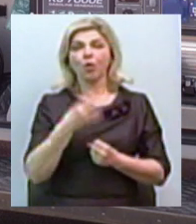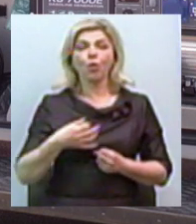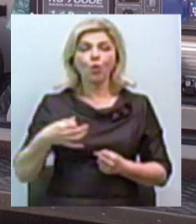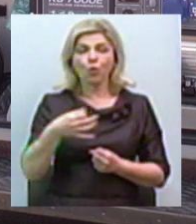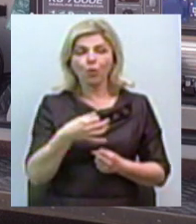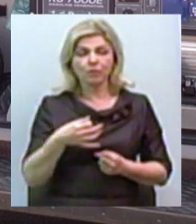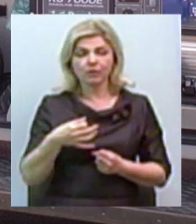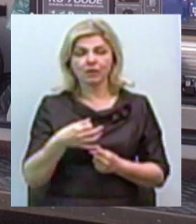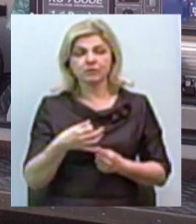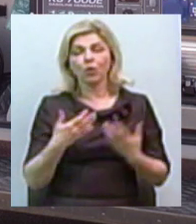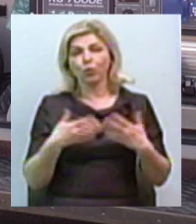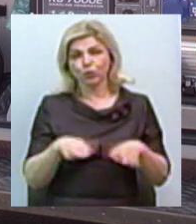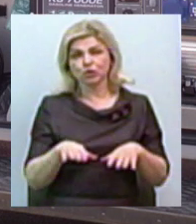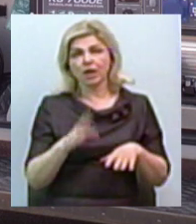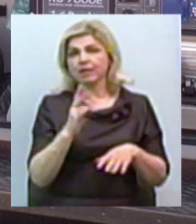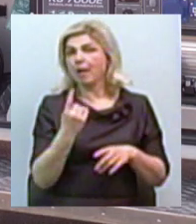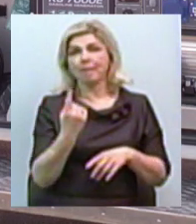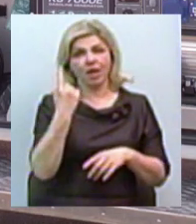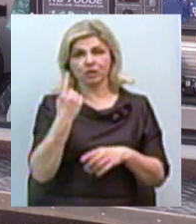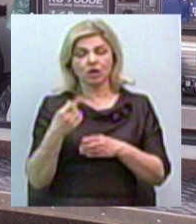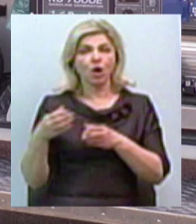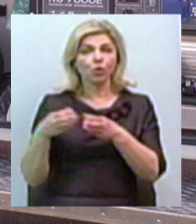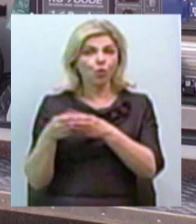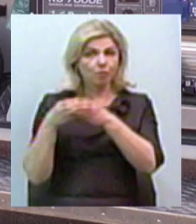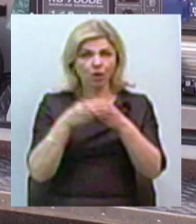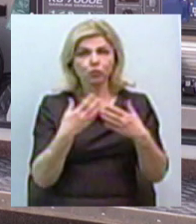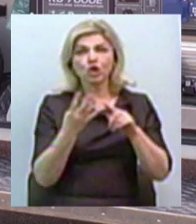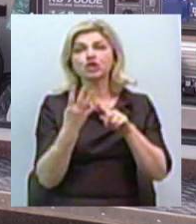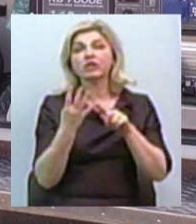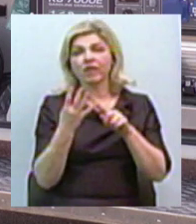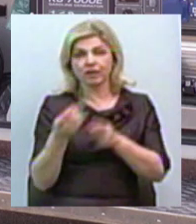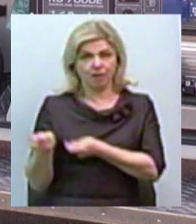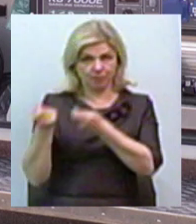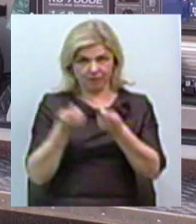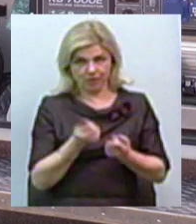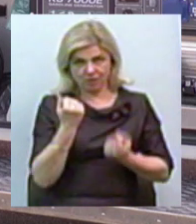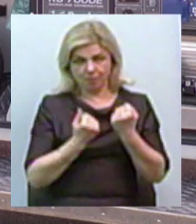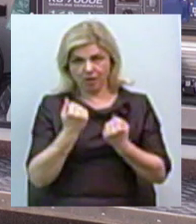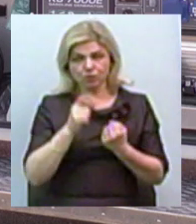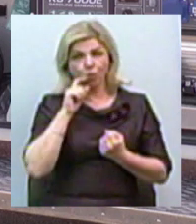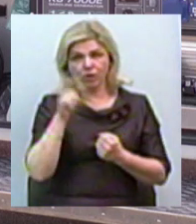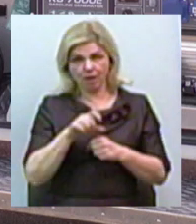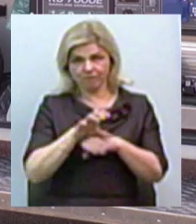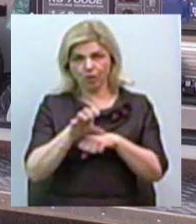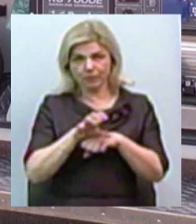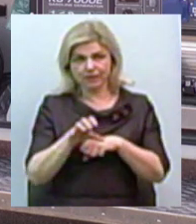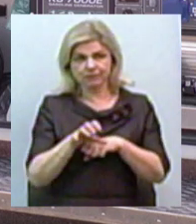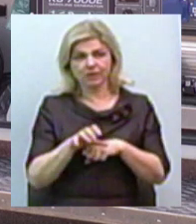гарнізоні вже це не перша партія, це вже четверта партія таких автомобілів вітчизняного виробництва.